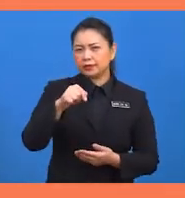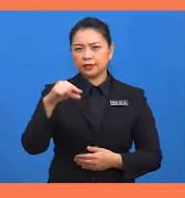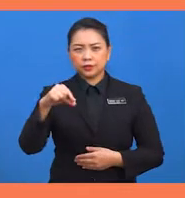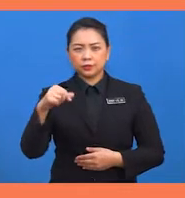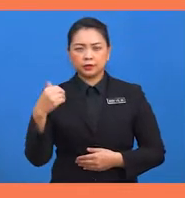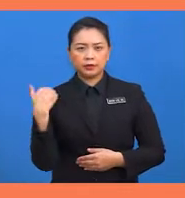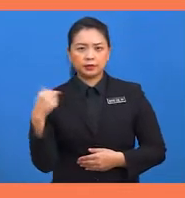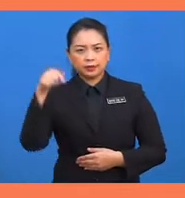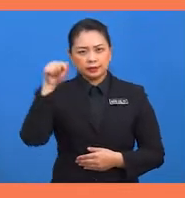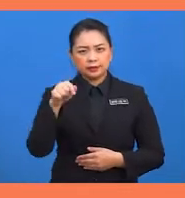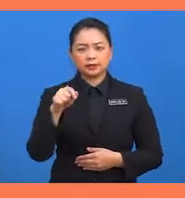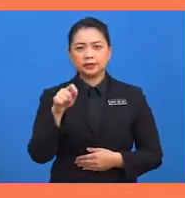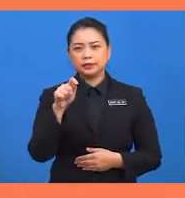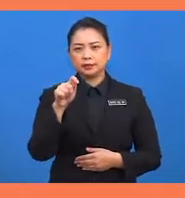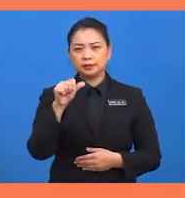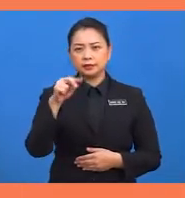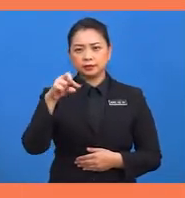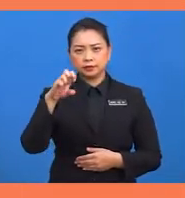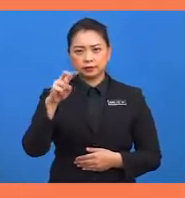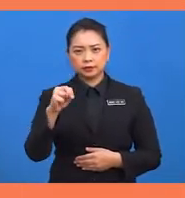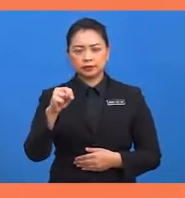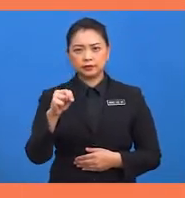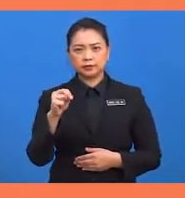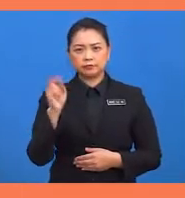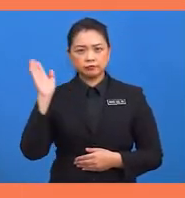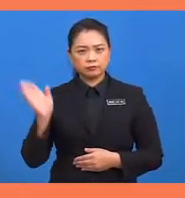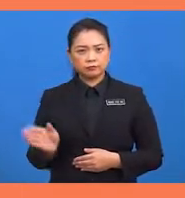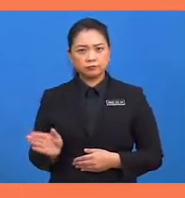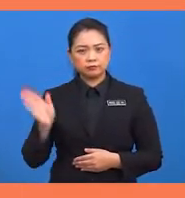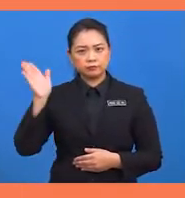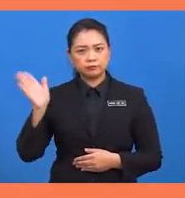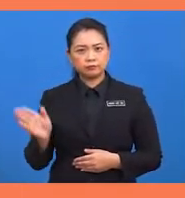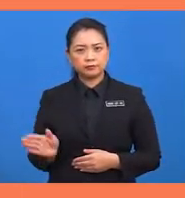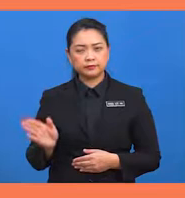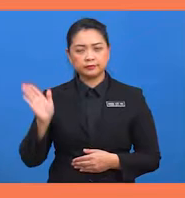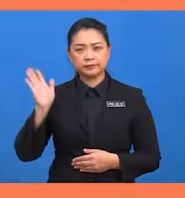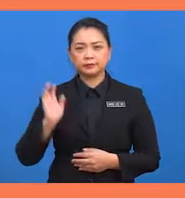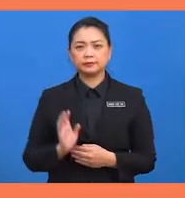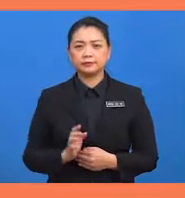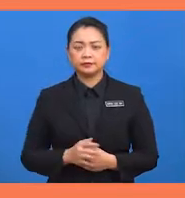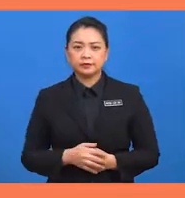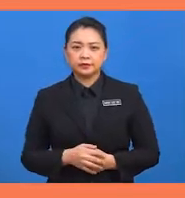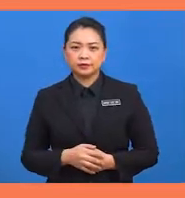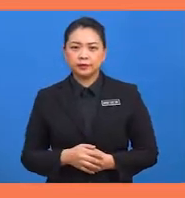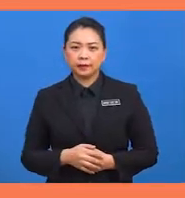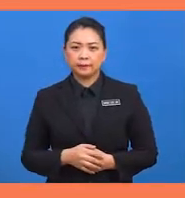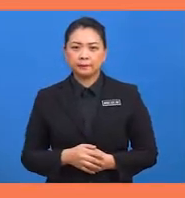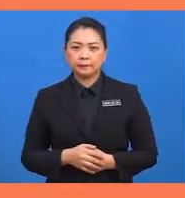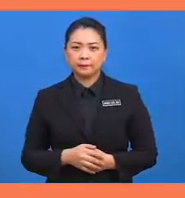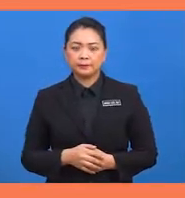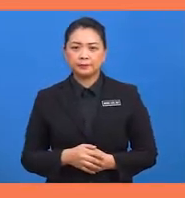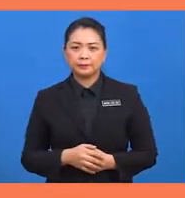ketenjenan. Sudut OQR atau sudut SQR ialah 90